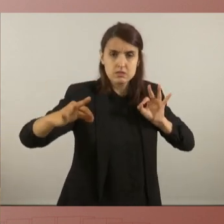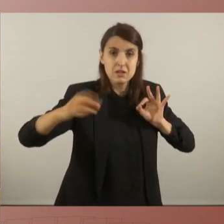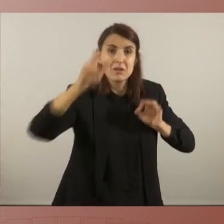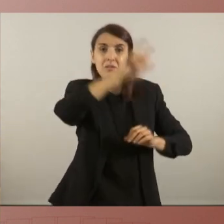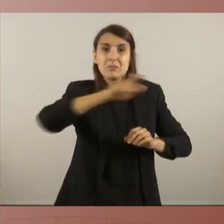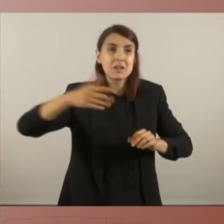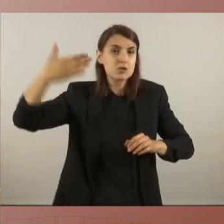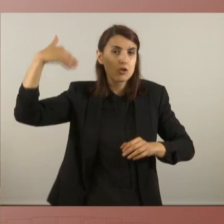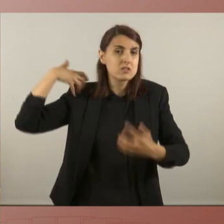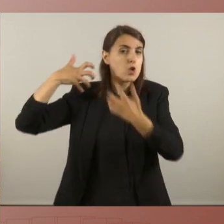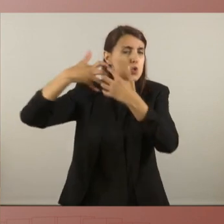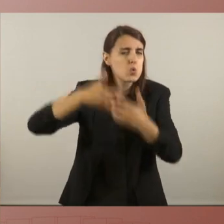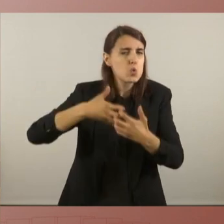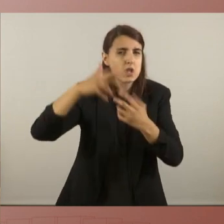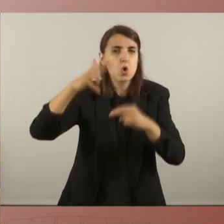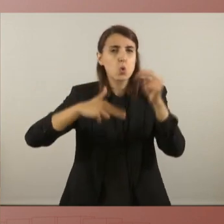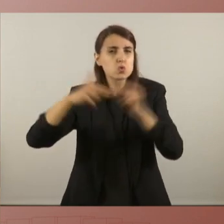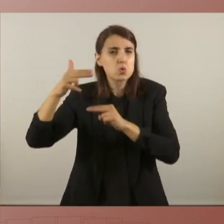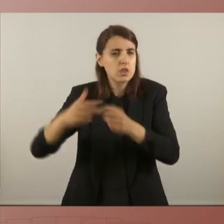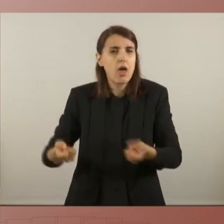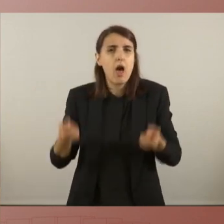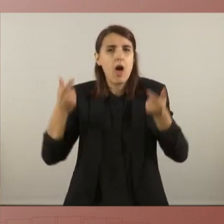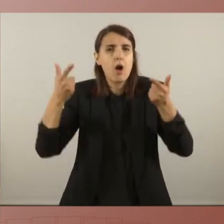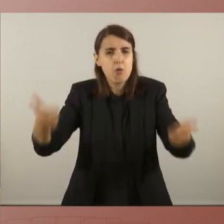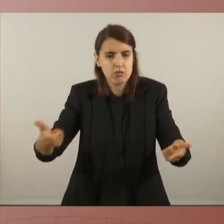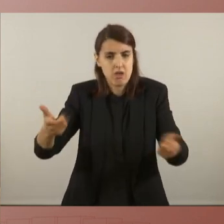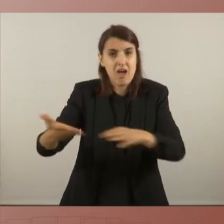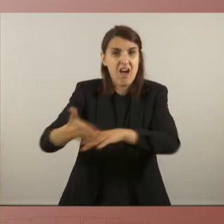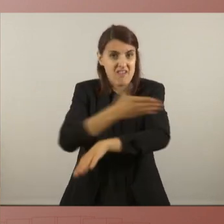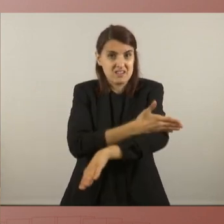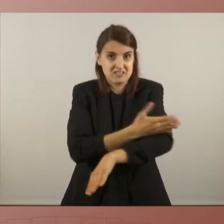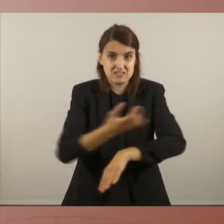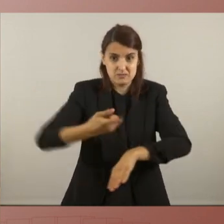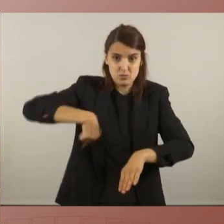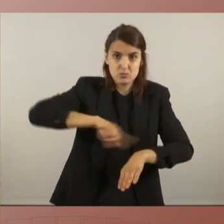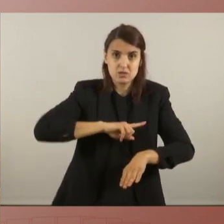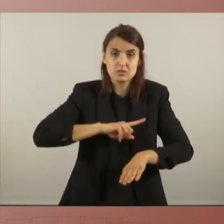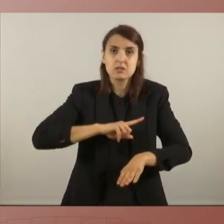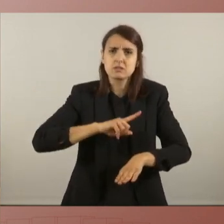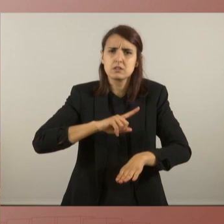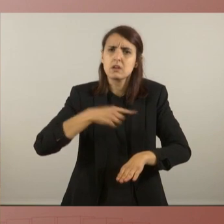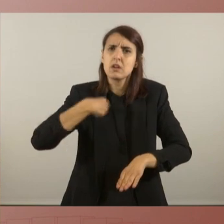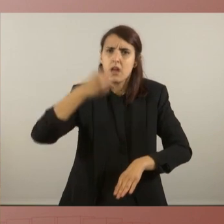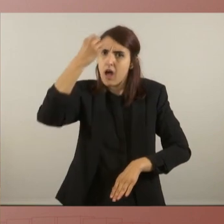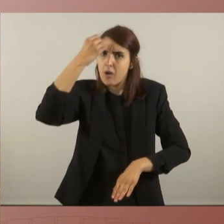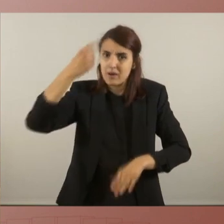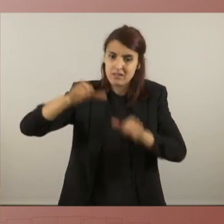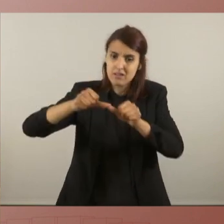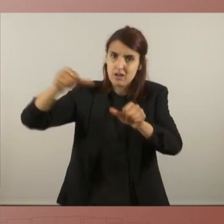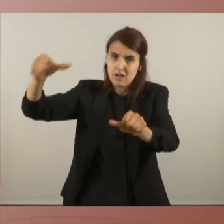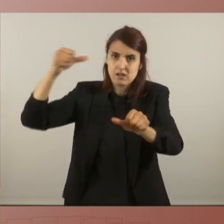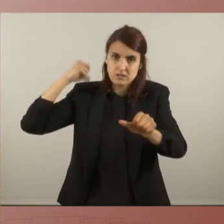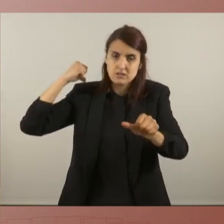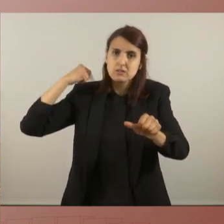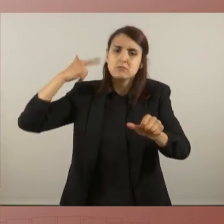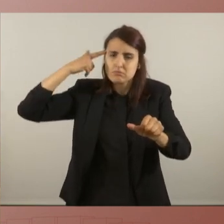lluitat, construït i aportat abans que nosaltres, més totes les lliçons apreses, i n'hem après moltes en els darrers temps,